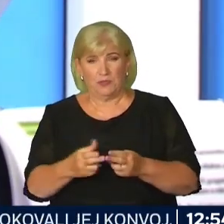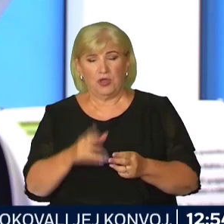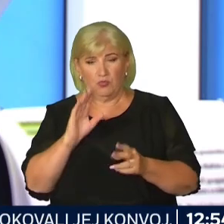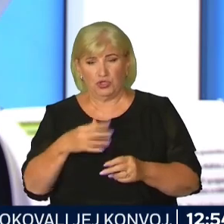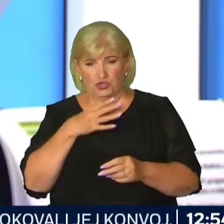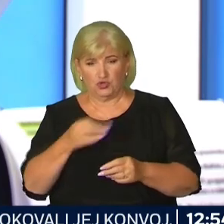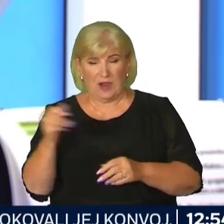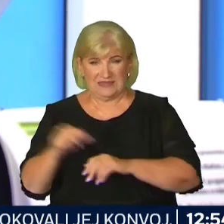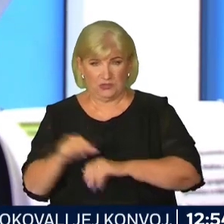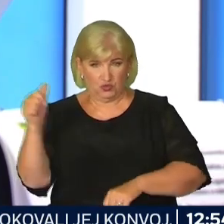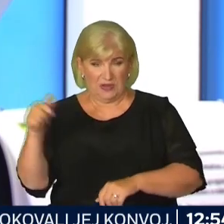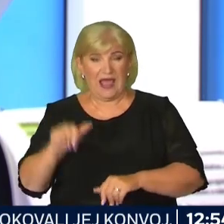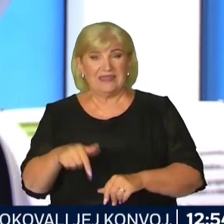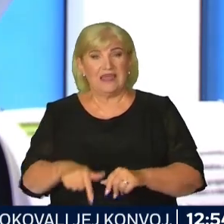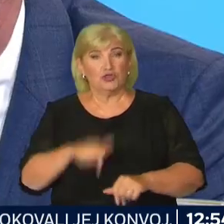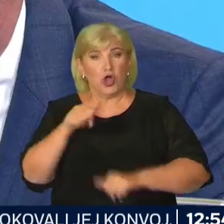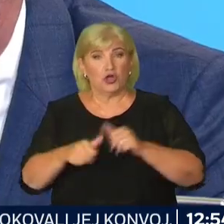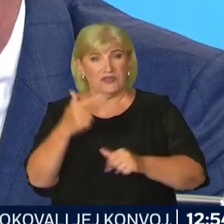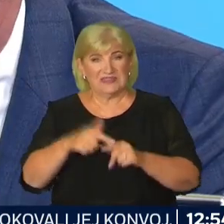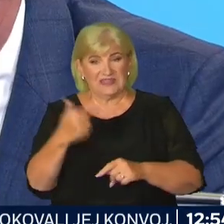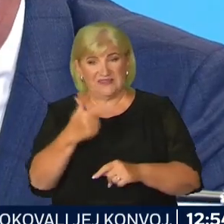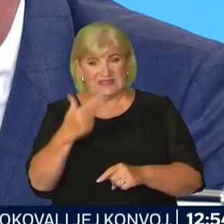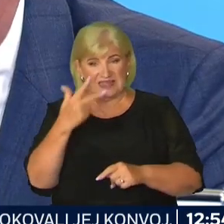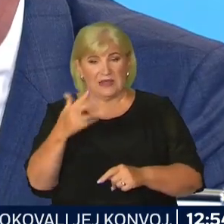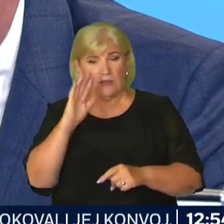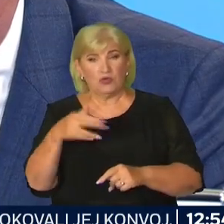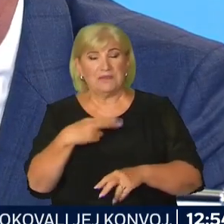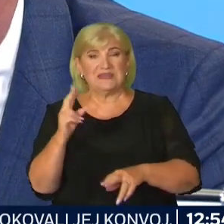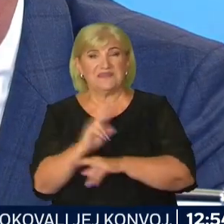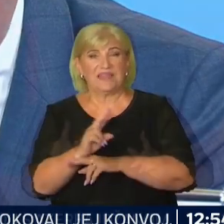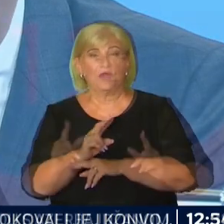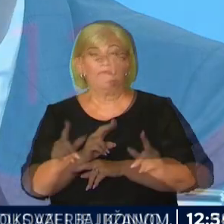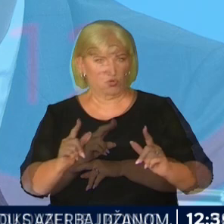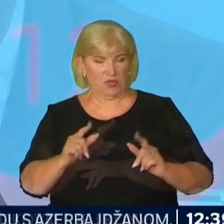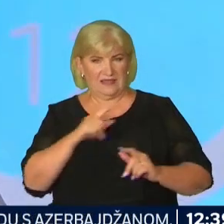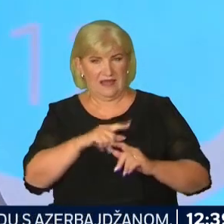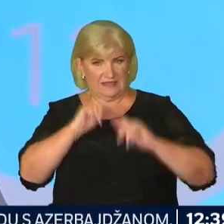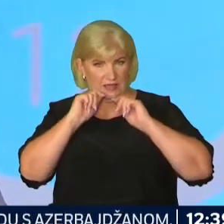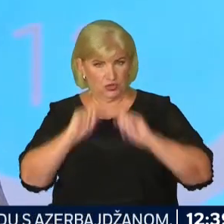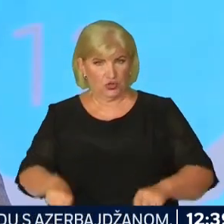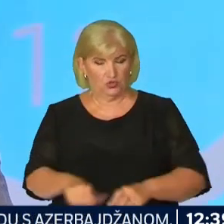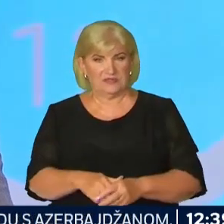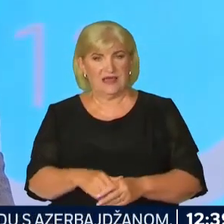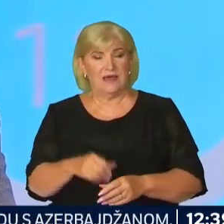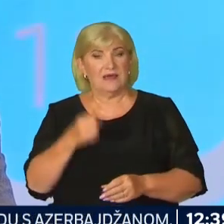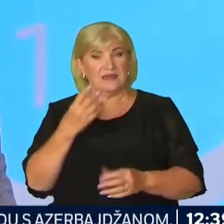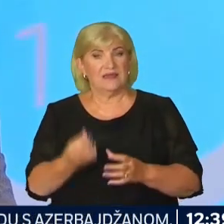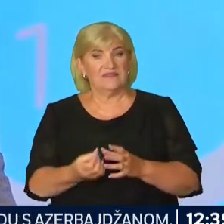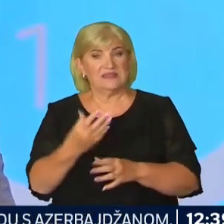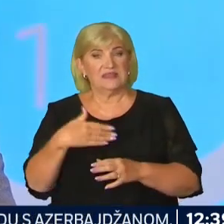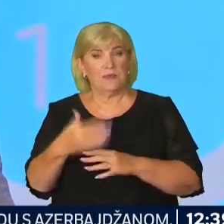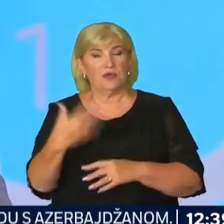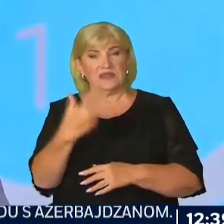pán predseda Sulík, že aj tento rok, v roku 2023, budeme svetkami poklesu reálnych miest. Ak samozrejme vznikne po 30.